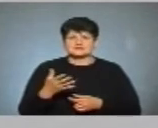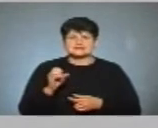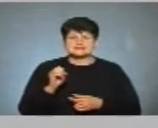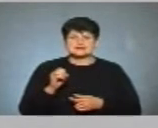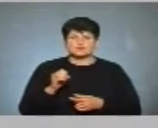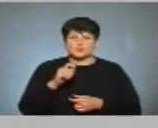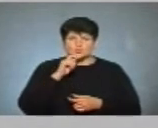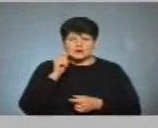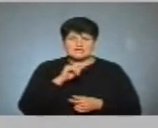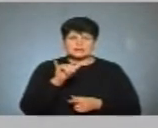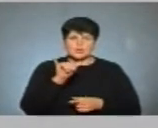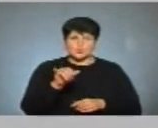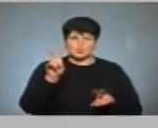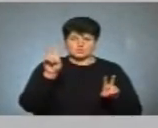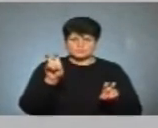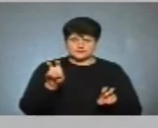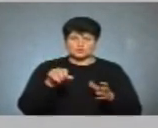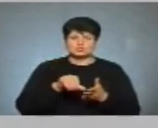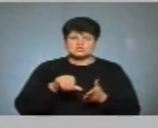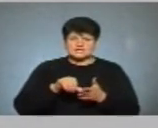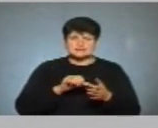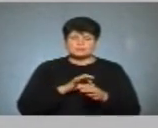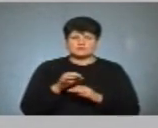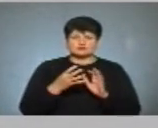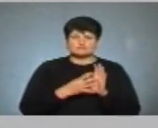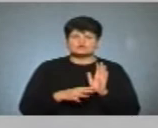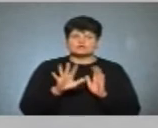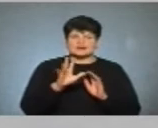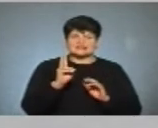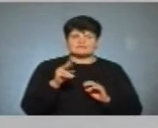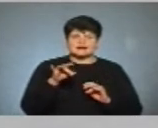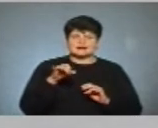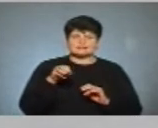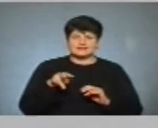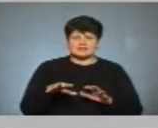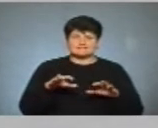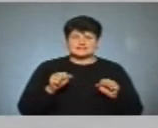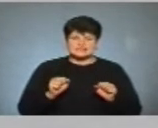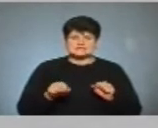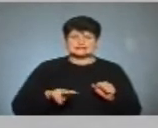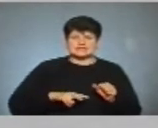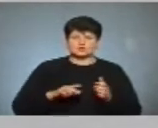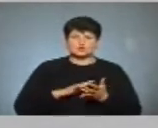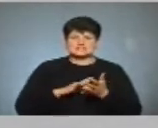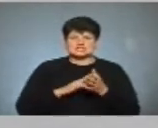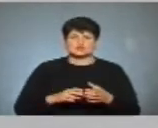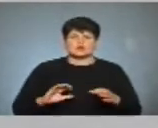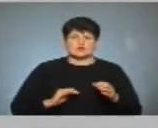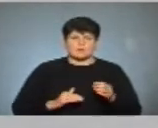-шоу «Країна-У». Учасник проєкту «95-й квартал». Власник і директор туристичної компанії.